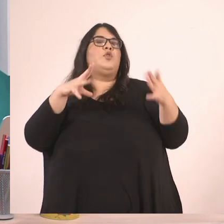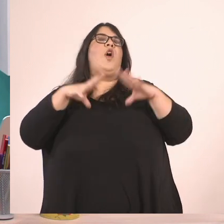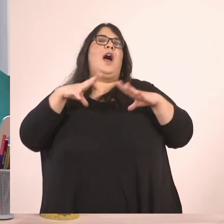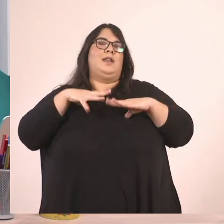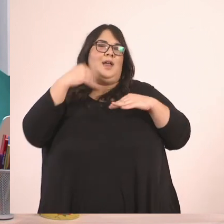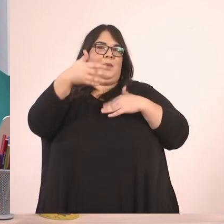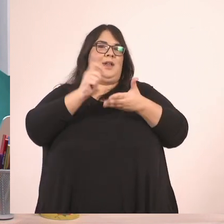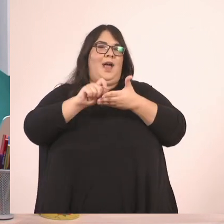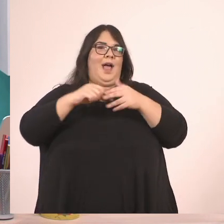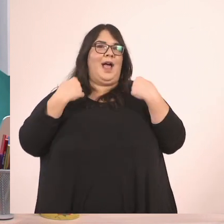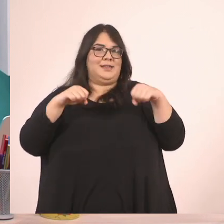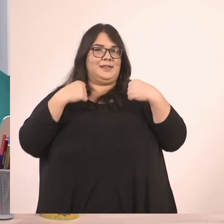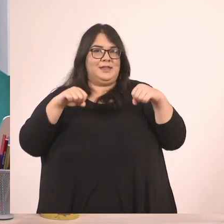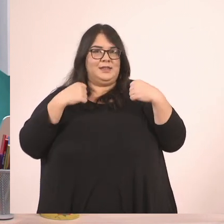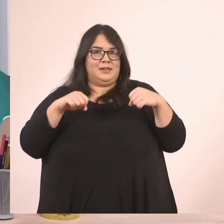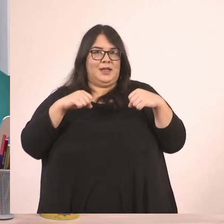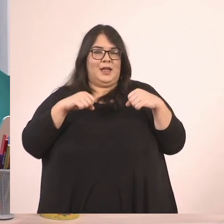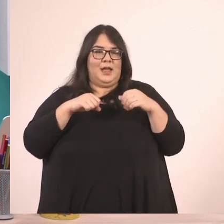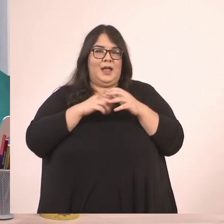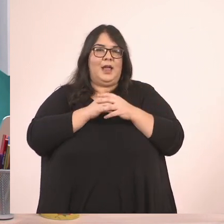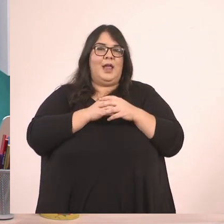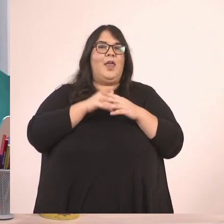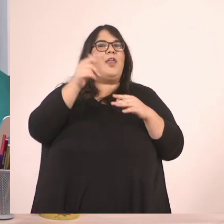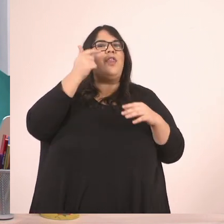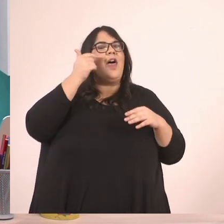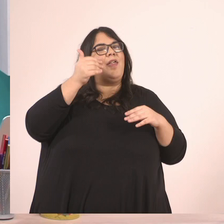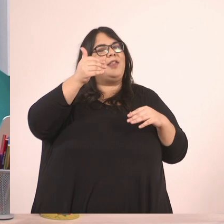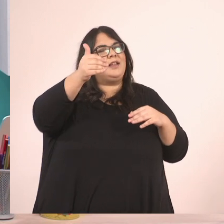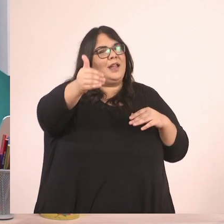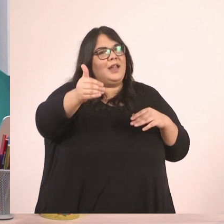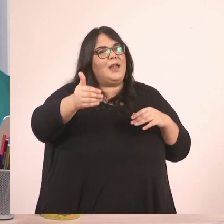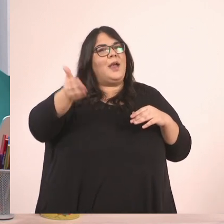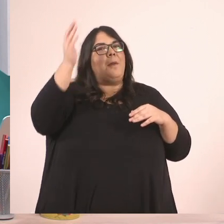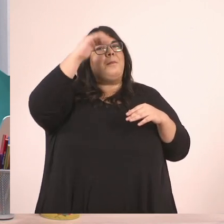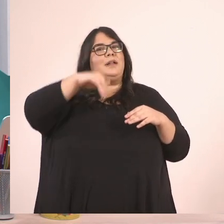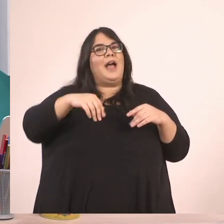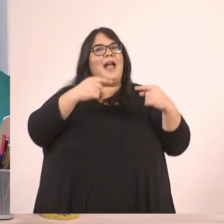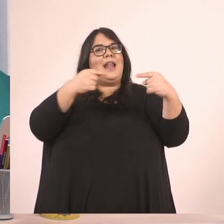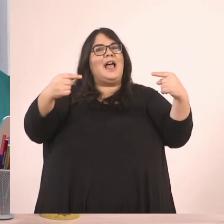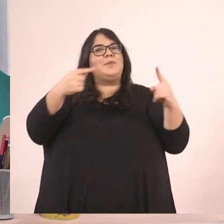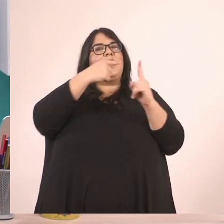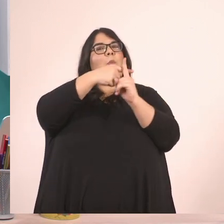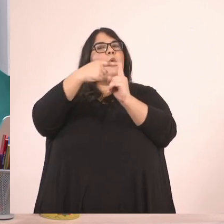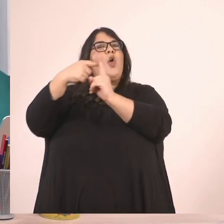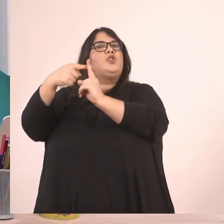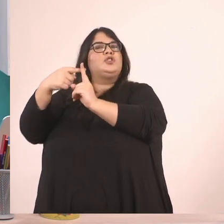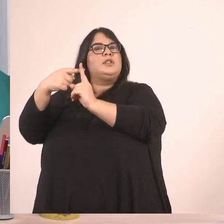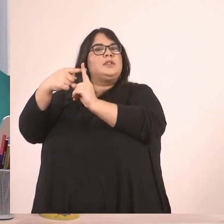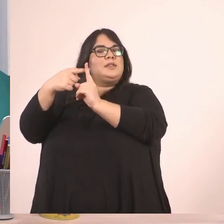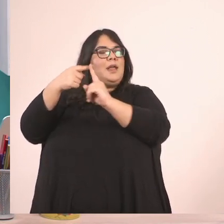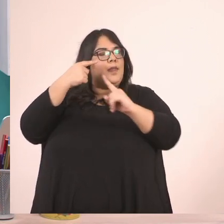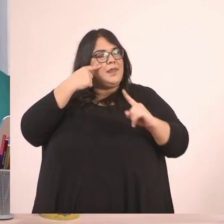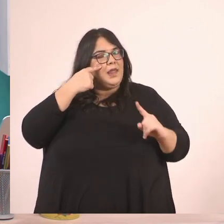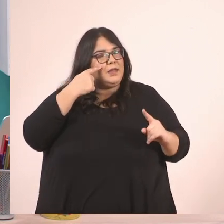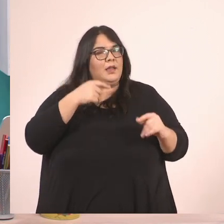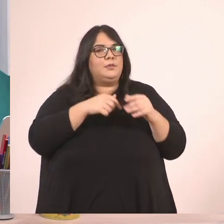3 τέταρτα. Εξάλλου, είναι πρόωρο που το λέμε, αλλά θα το δείτε και αργότερα όταν θα κάνουμε την πρόσθεση κλασμάτων. Όταν θα